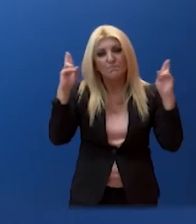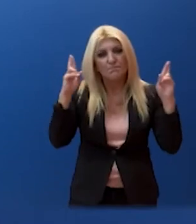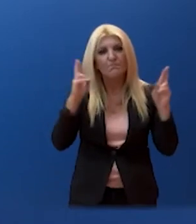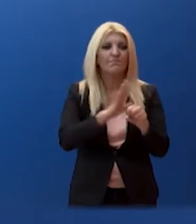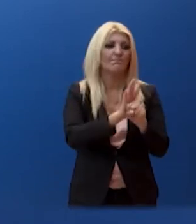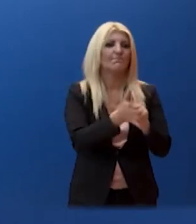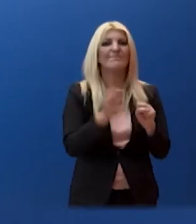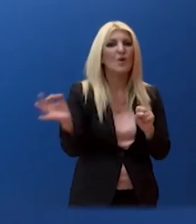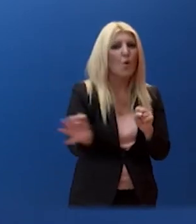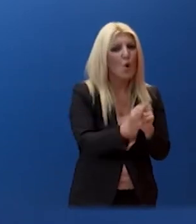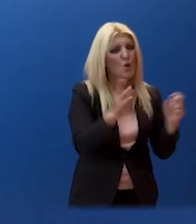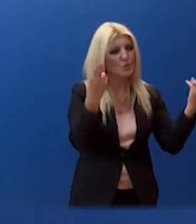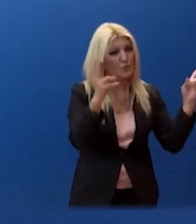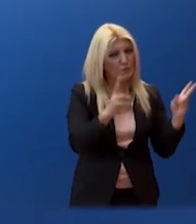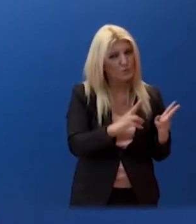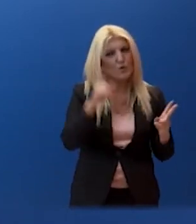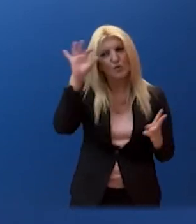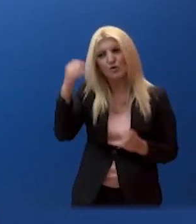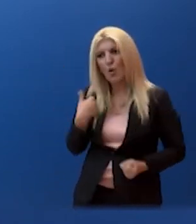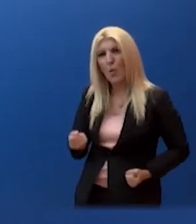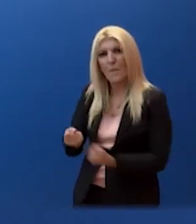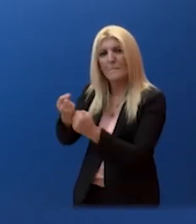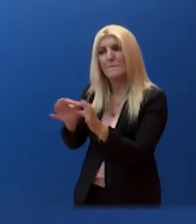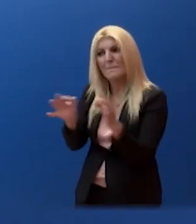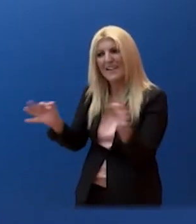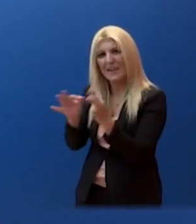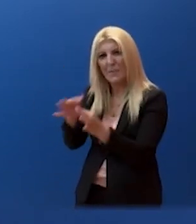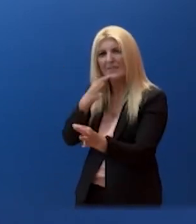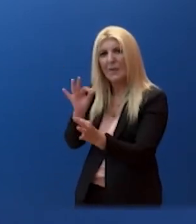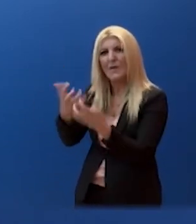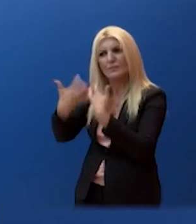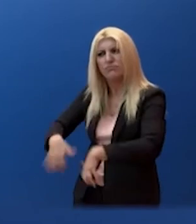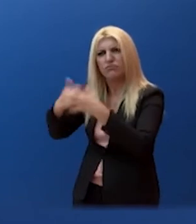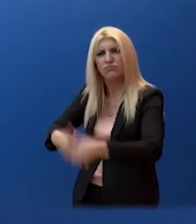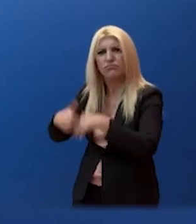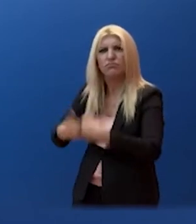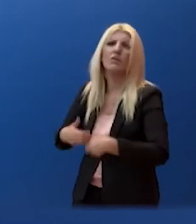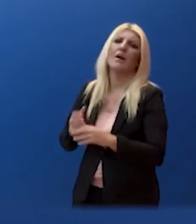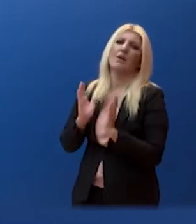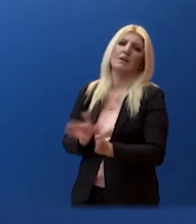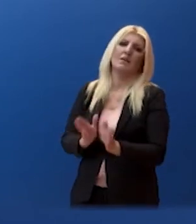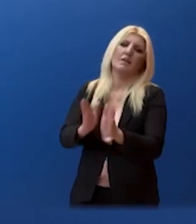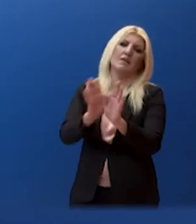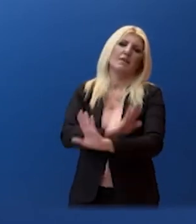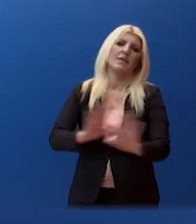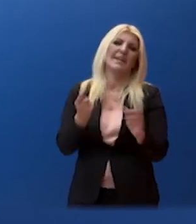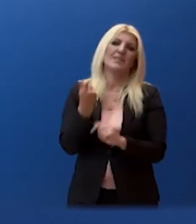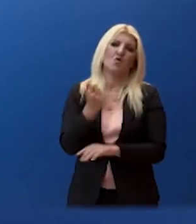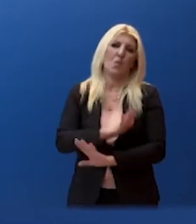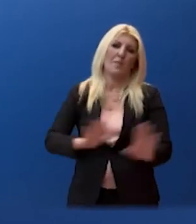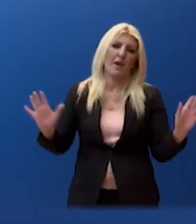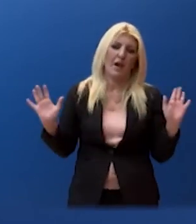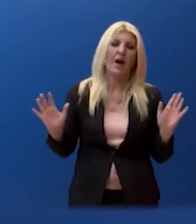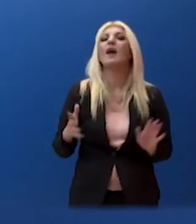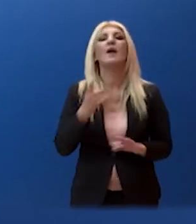πράξη, ώστε με τα μέτρα στήριξη που παίρνουμε για την οικονομία να την ανακουφίσουμε και να πάρει μπρος. Όσον αφορά το θέμα το τι θα γίνει και τι μέτρα θα πάρουμε, όπως είπα